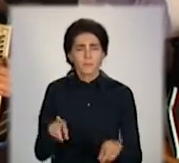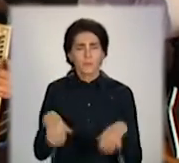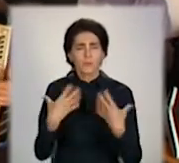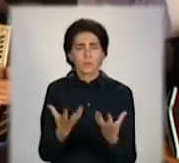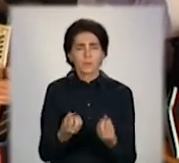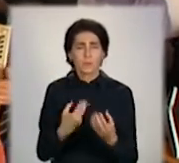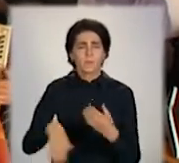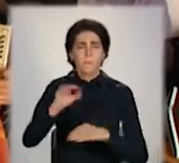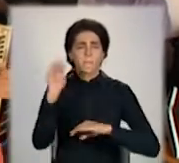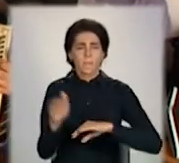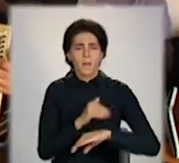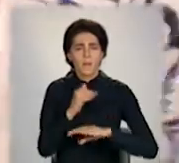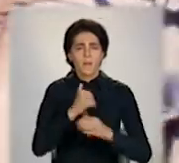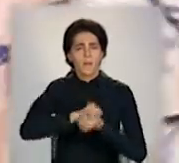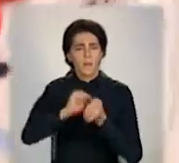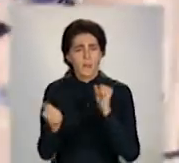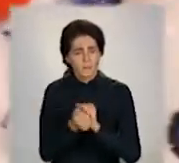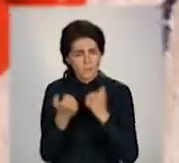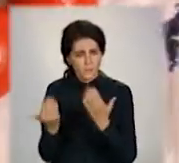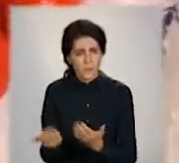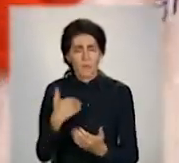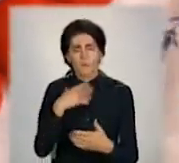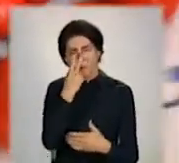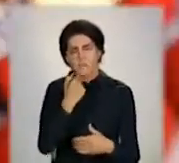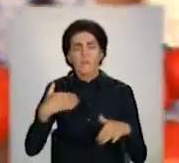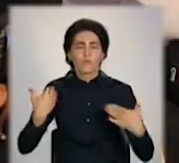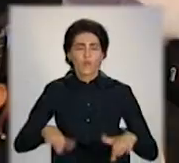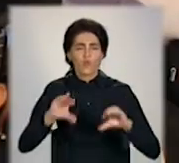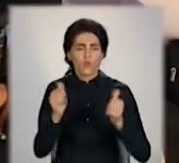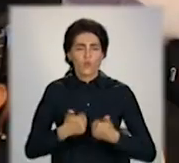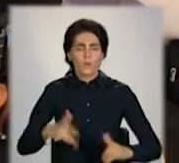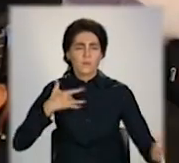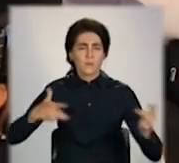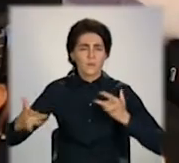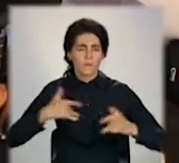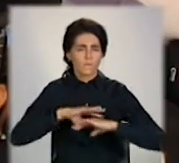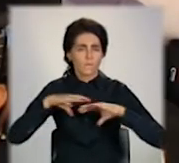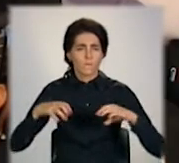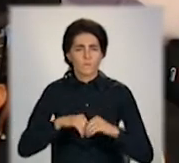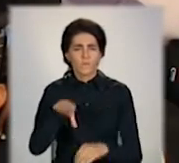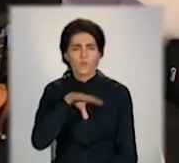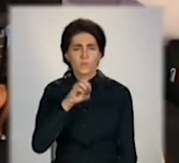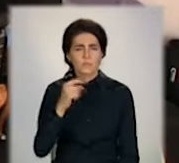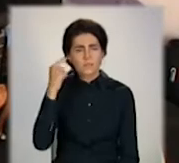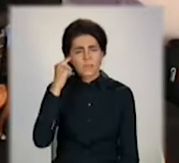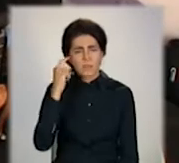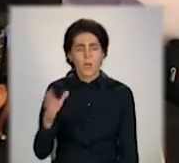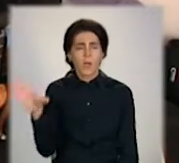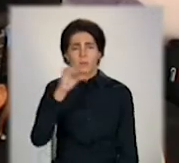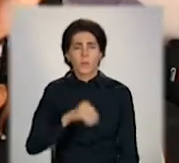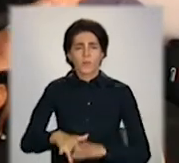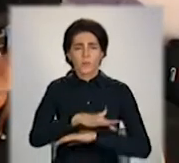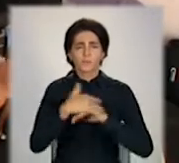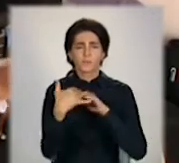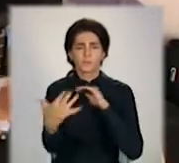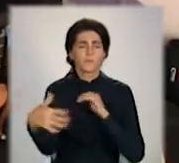ще по гладким кавушкам. Ми вже попривикали, ми вже сценічні. Все ми знаємо. Публіка для нас, як на